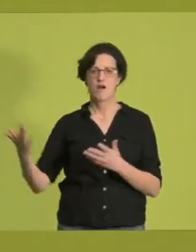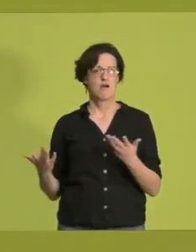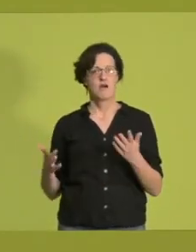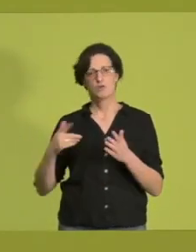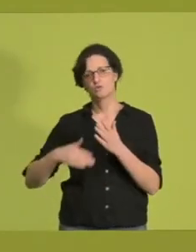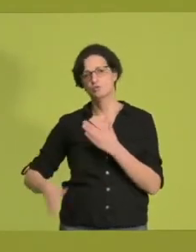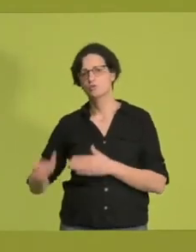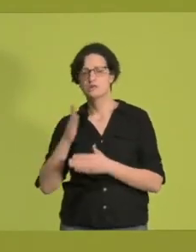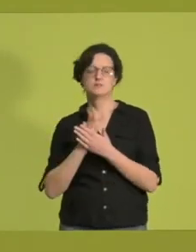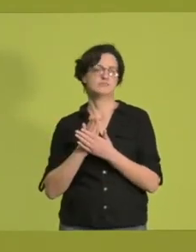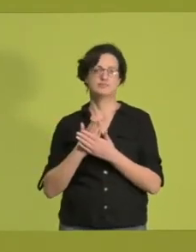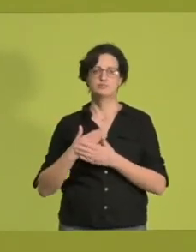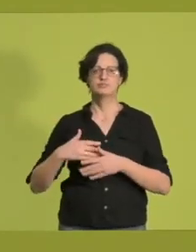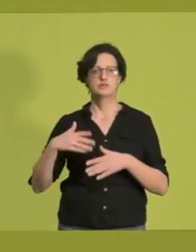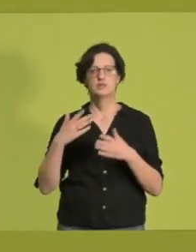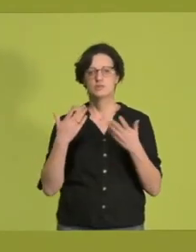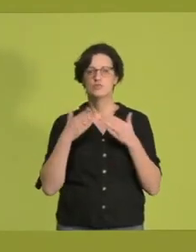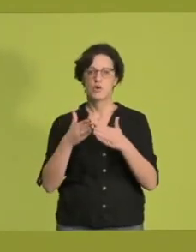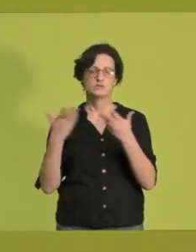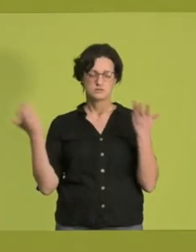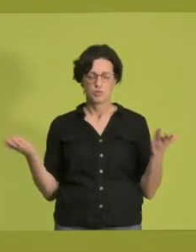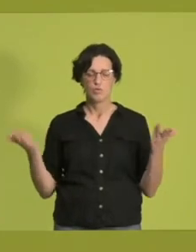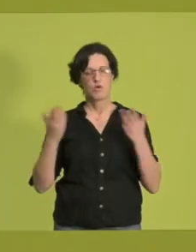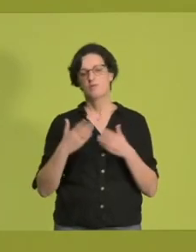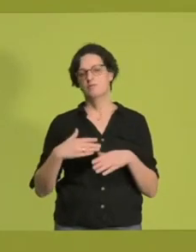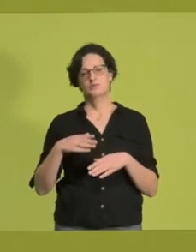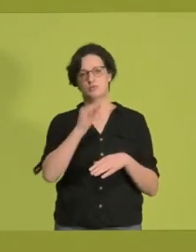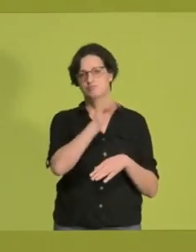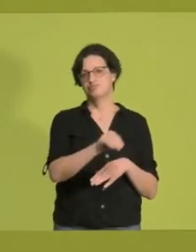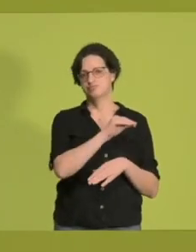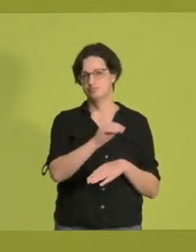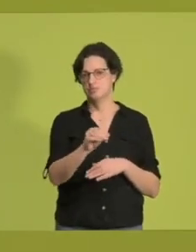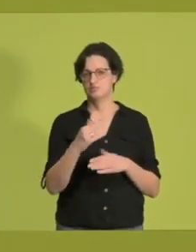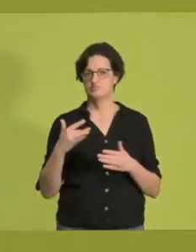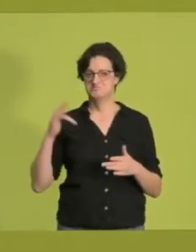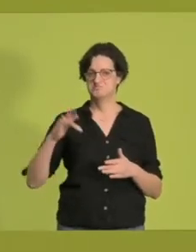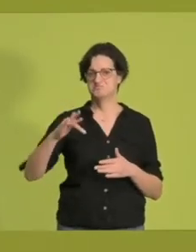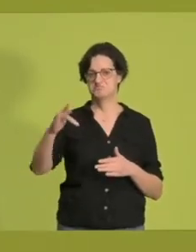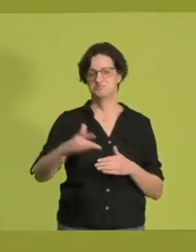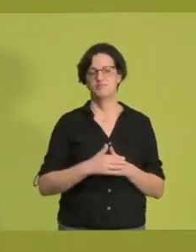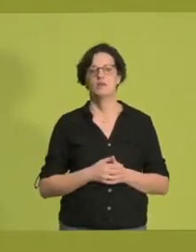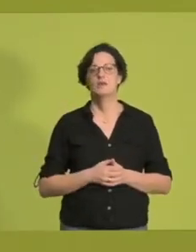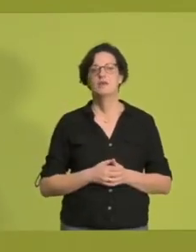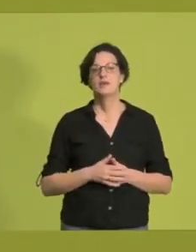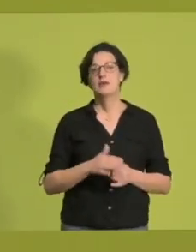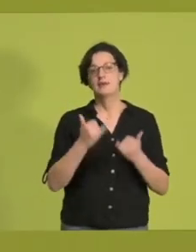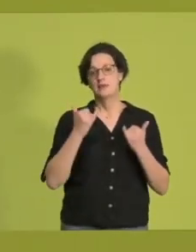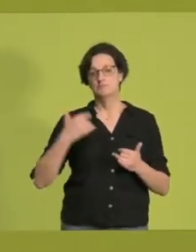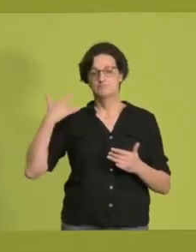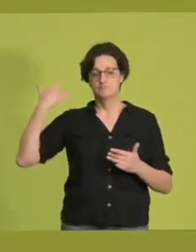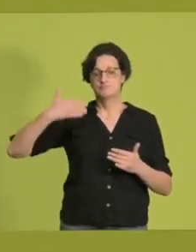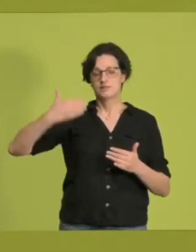bereit ist, zu unterlaufen. Ich habe in den letzten Jahren alles daran gesetzt, und